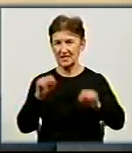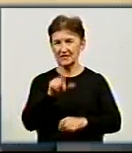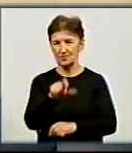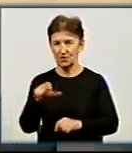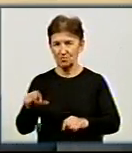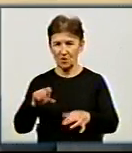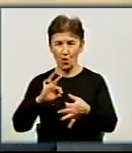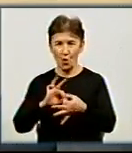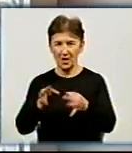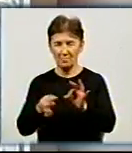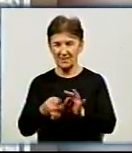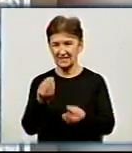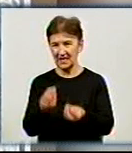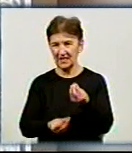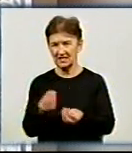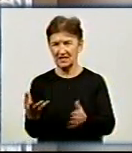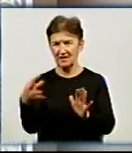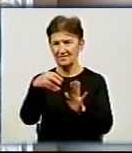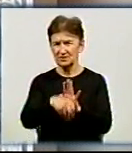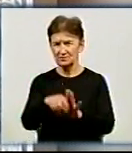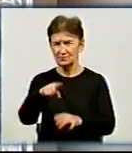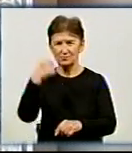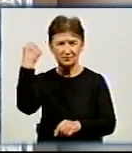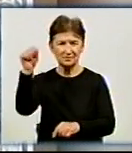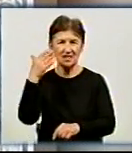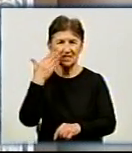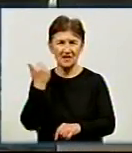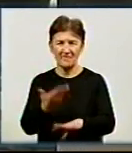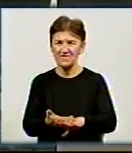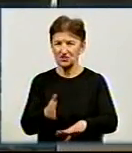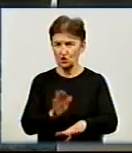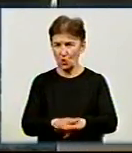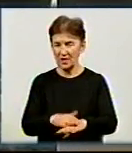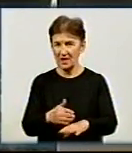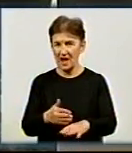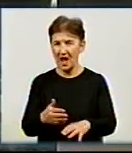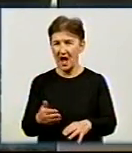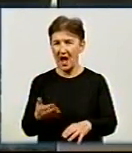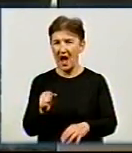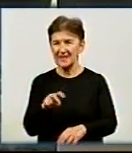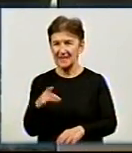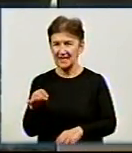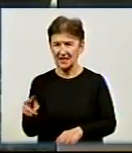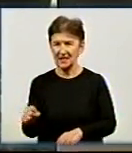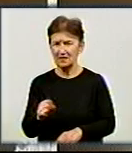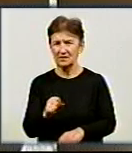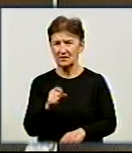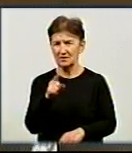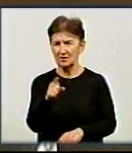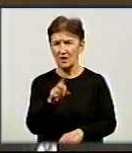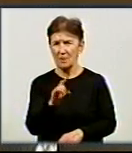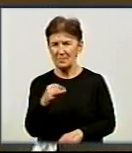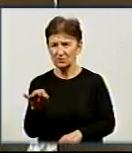олімпійських видах увійшли бронзова призерка Чемпіонату Європи з важкої атлетики Ольга Пікаш, учасники Чемпіонатів світу та континенту Юрій